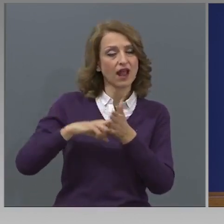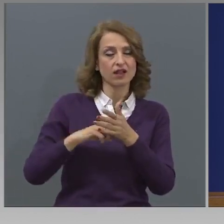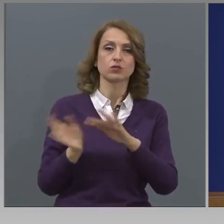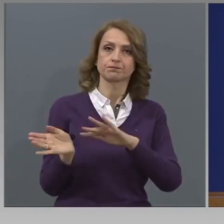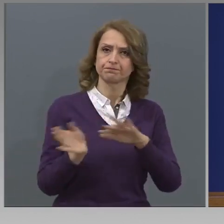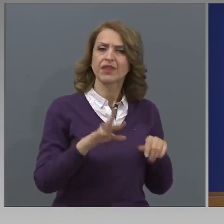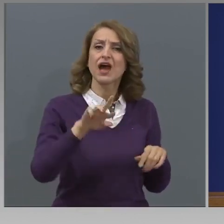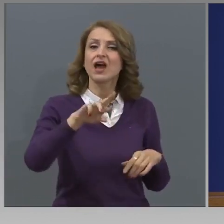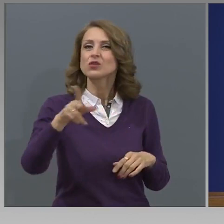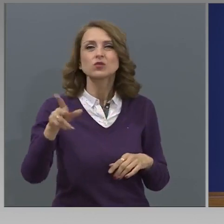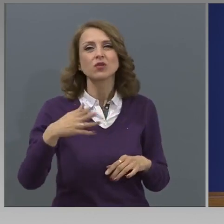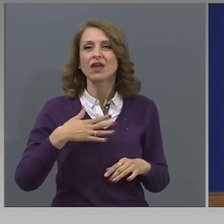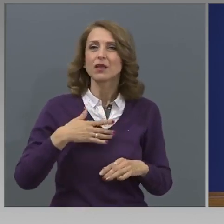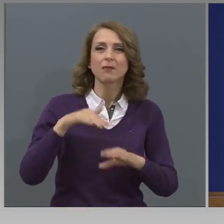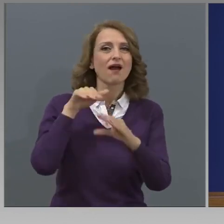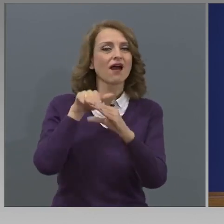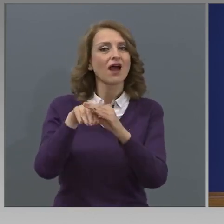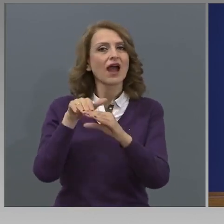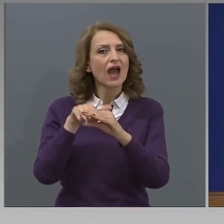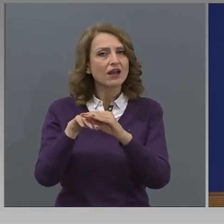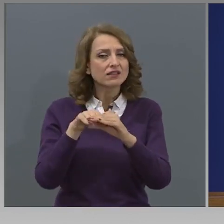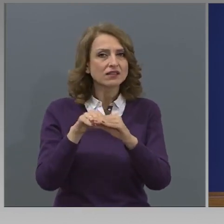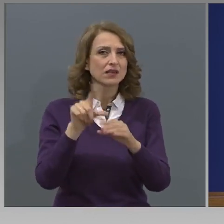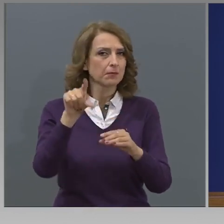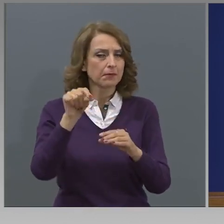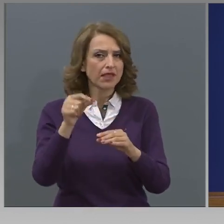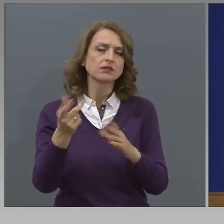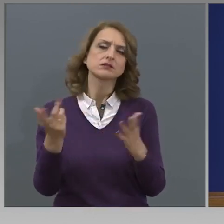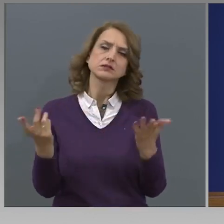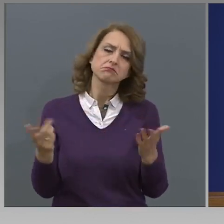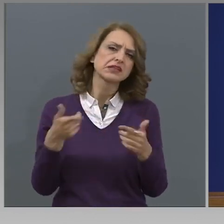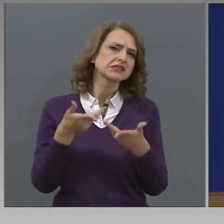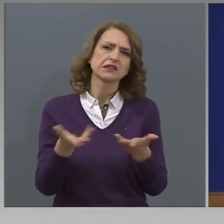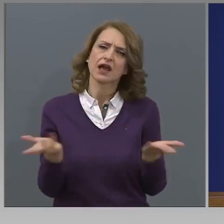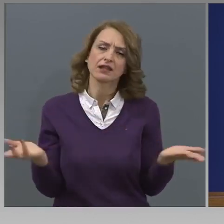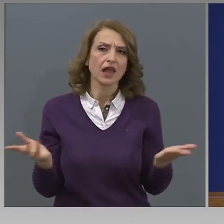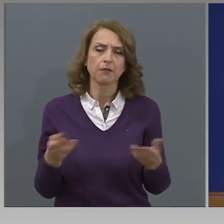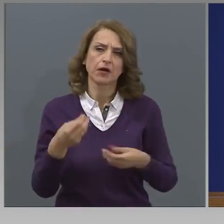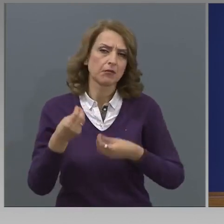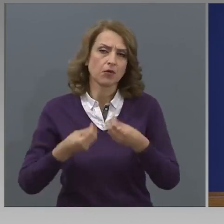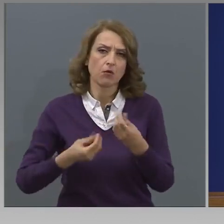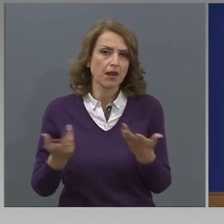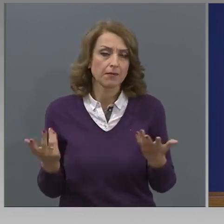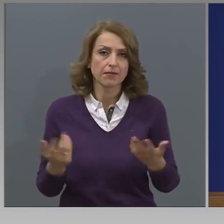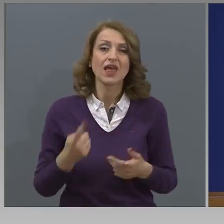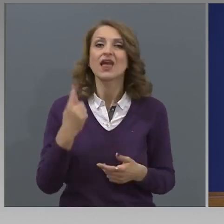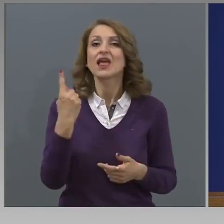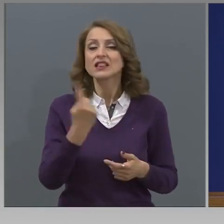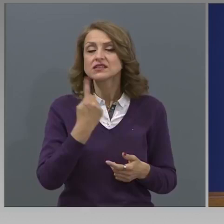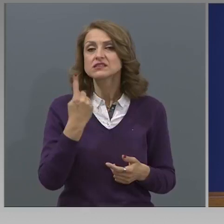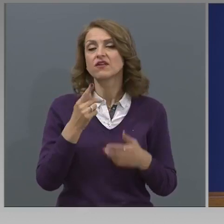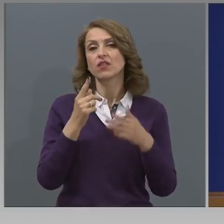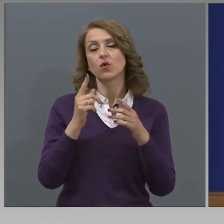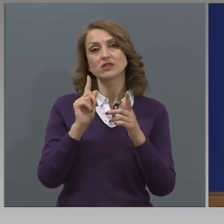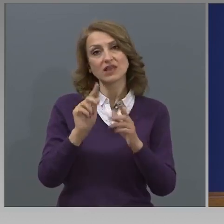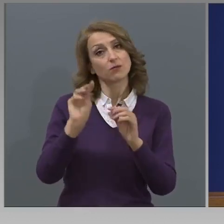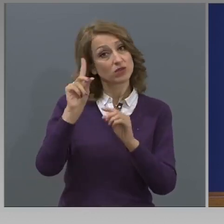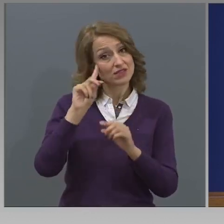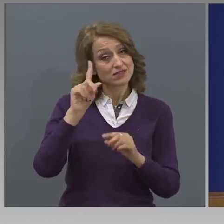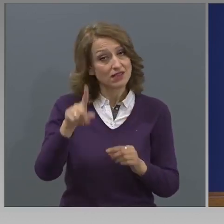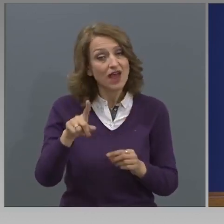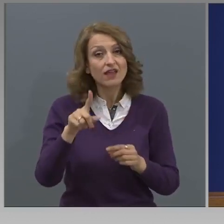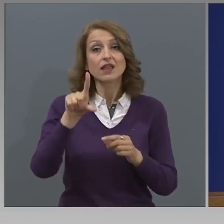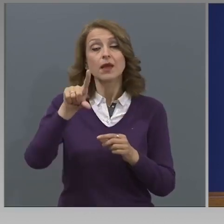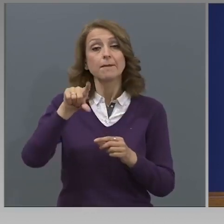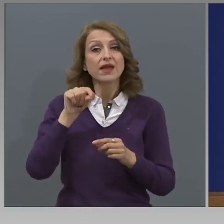карти и получават пенсията си по карто в път, за тях няма... единственото съобщение за тях е, че пенсиите ще им